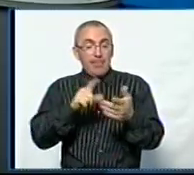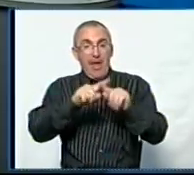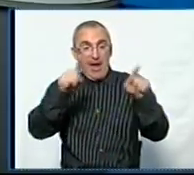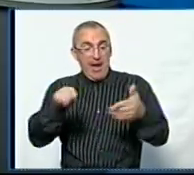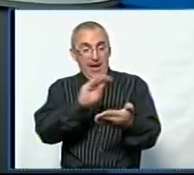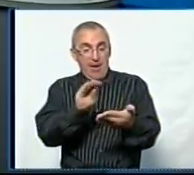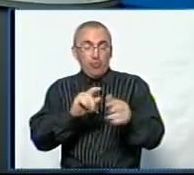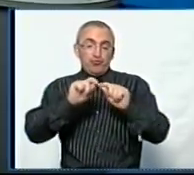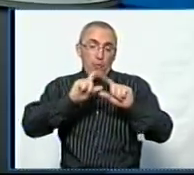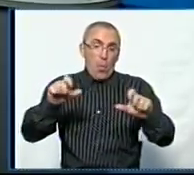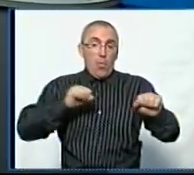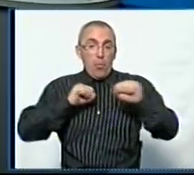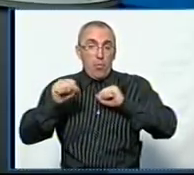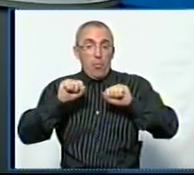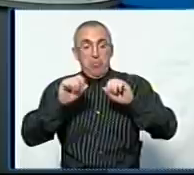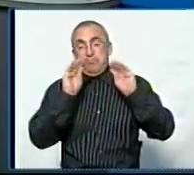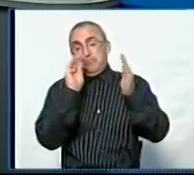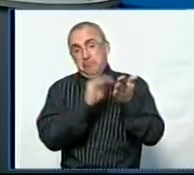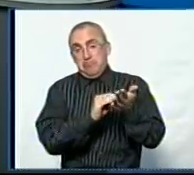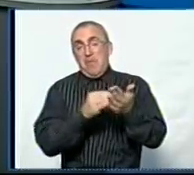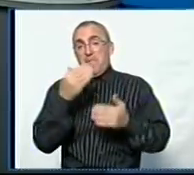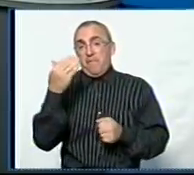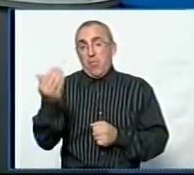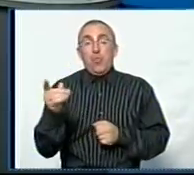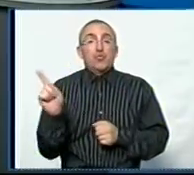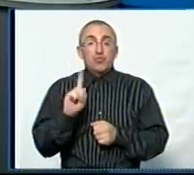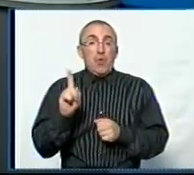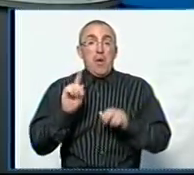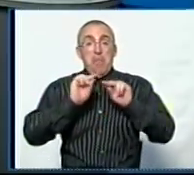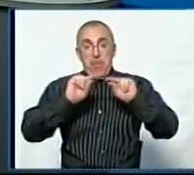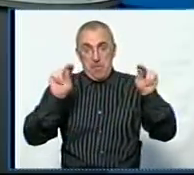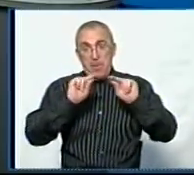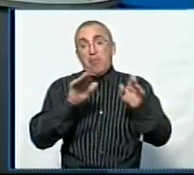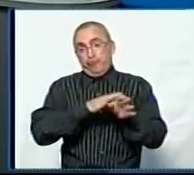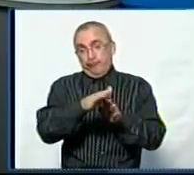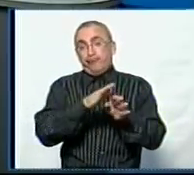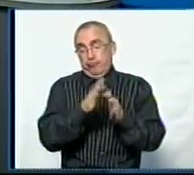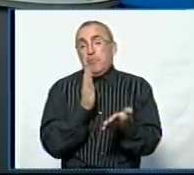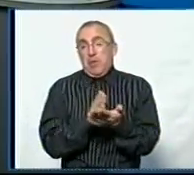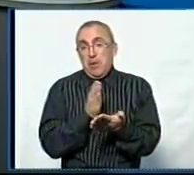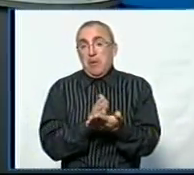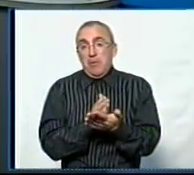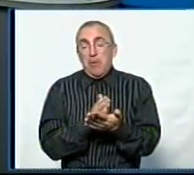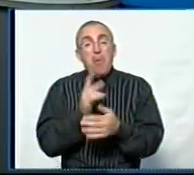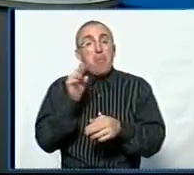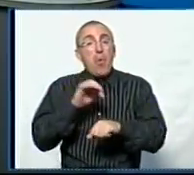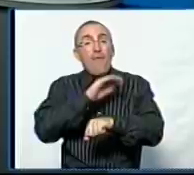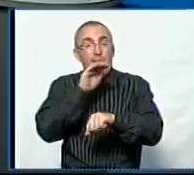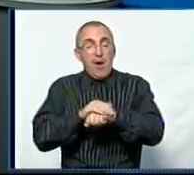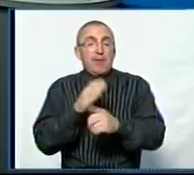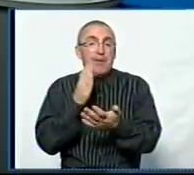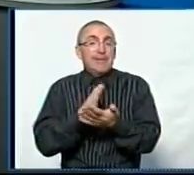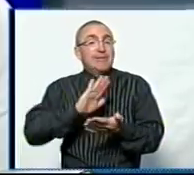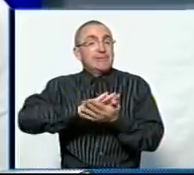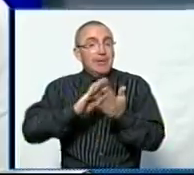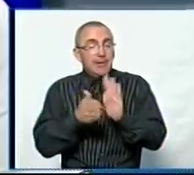школа чи керівництво закладу декларує вам, що предмет викладається. По факту ми маємо таку ситуацію.